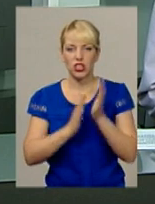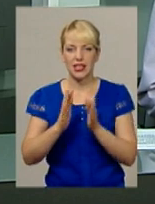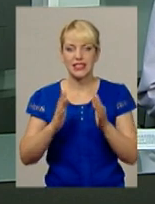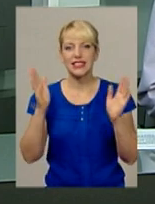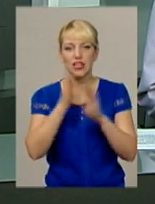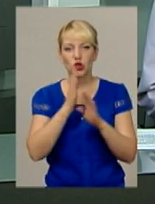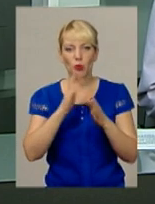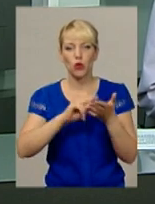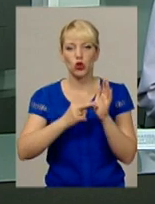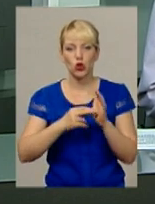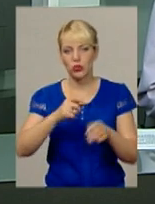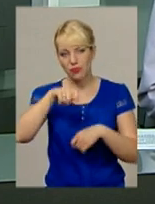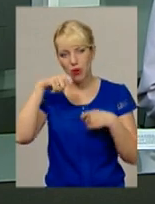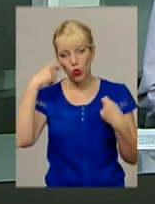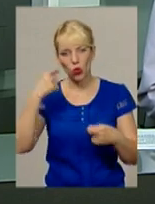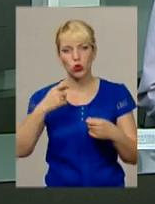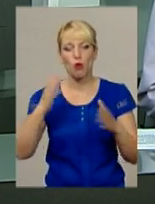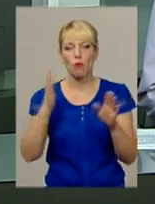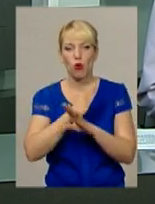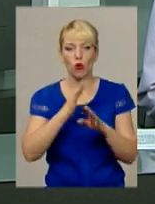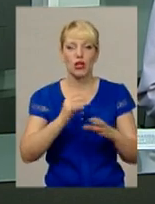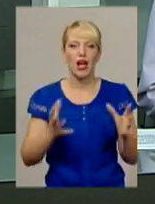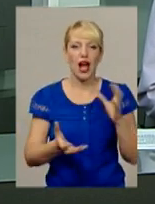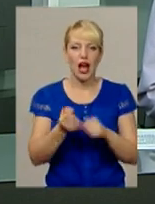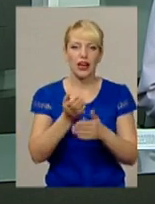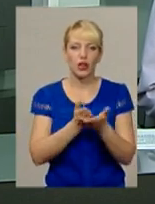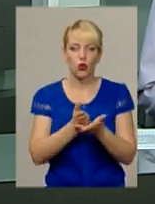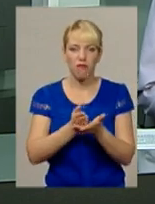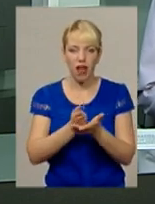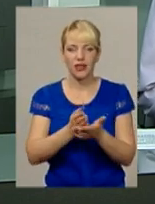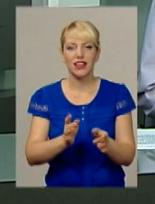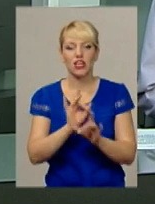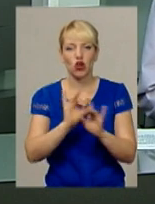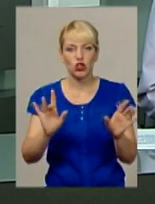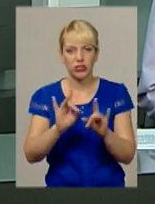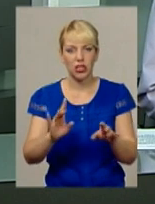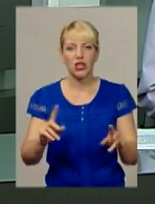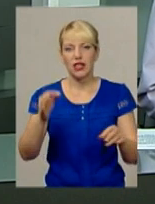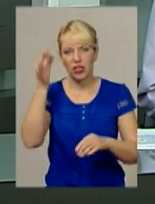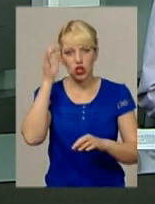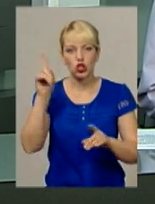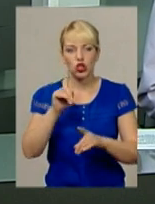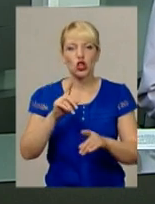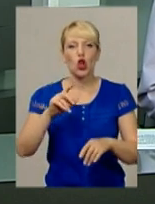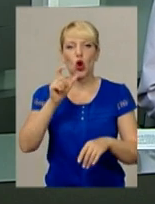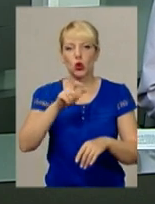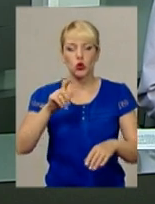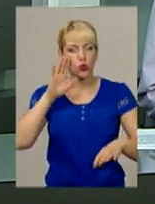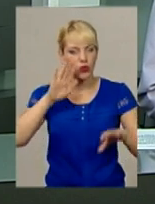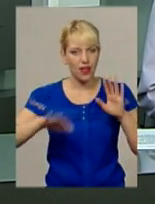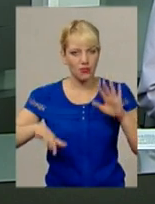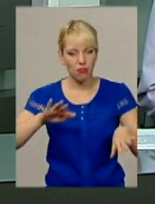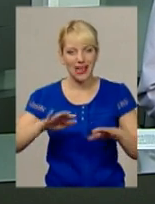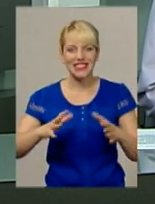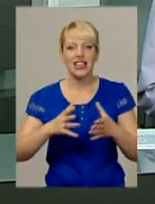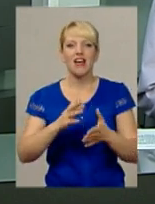спекотну погоду, а рятувальники вже взялися за інформаційну роз'яснювальну роботу. Нагадаю, через людську недбалість весною згоріли десятки